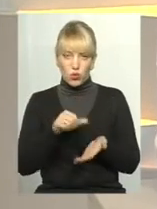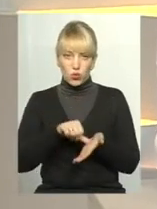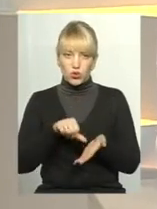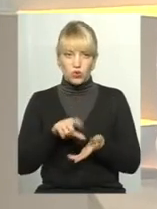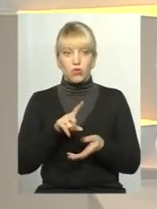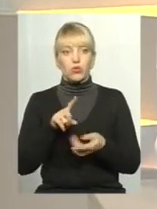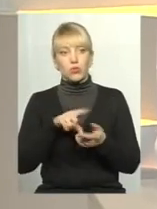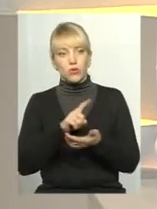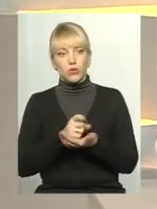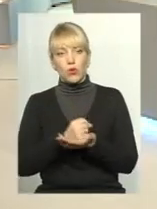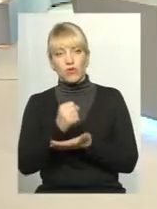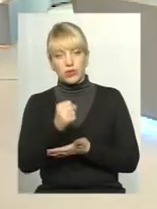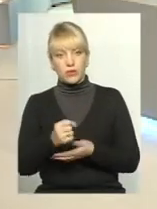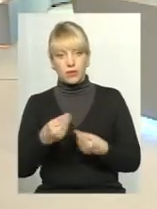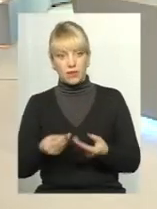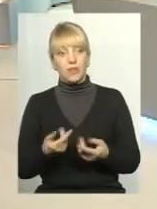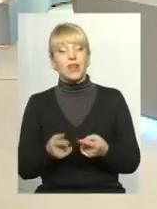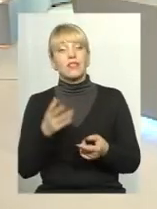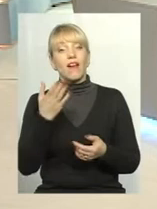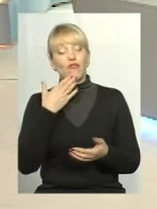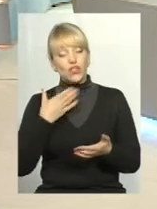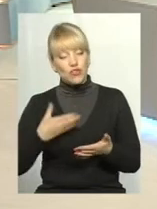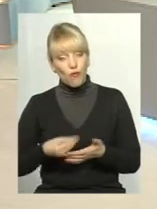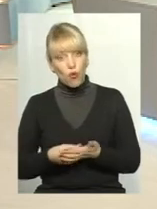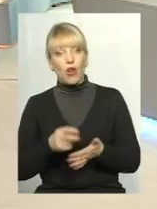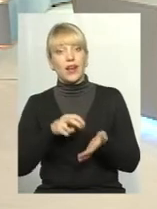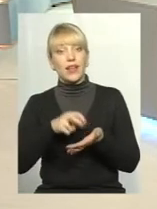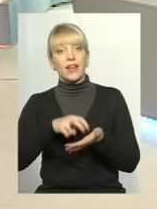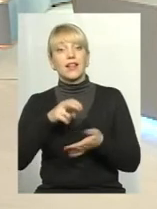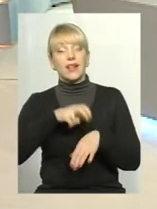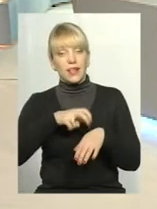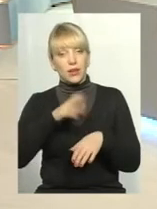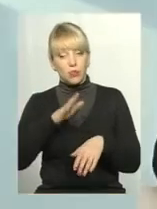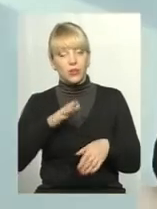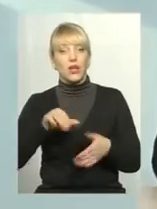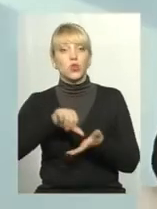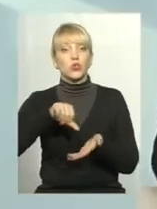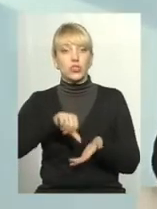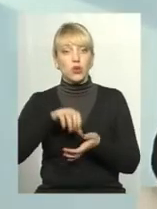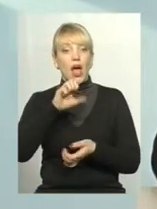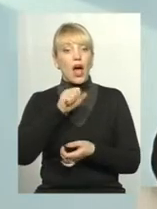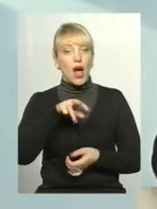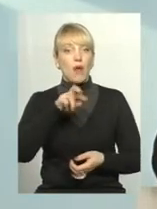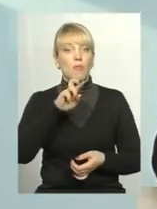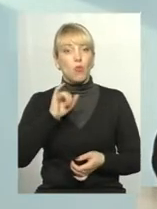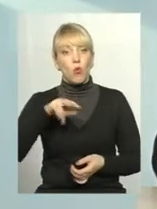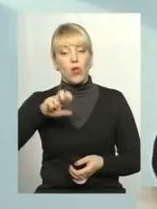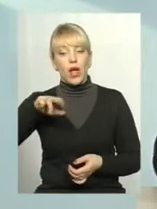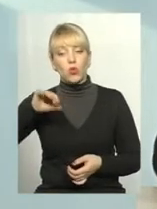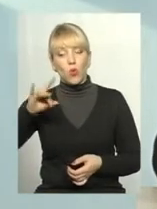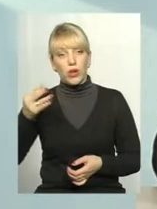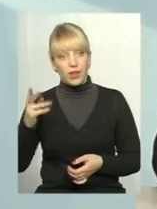він тобі обов'язково писав направлення? от, свій лікар буде в амбулаторії сімейної медицини, а якщо він дає направлення, це,